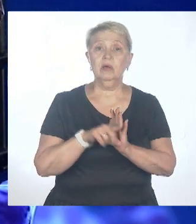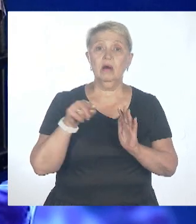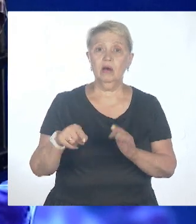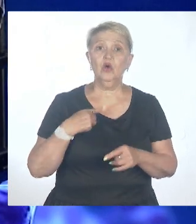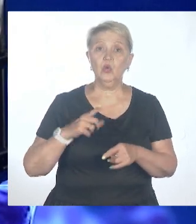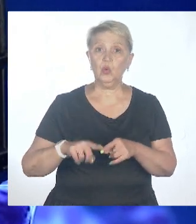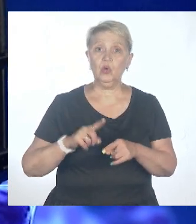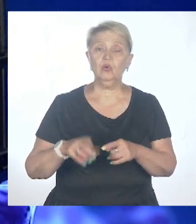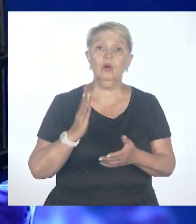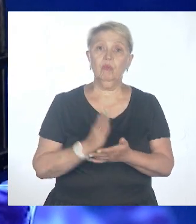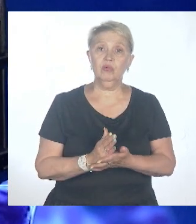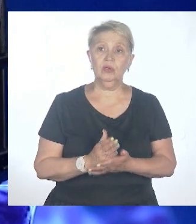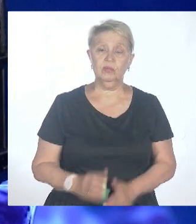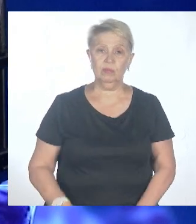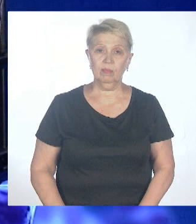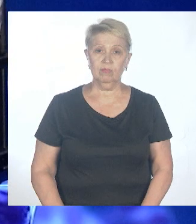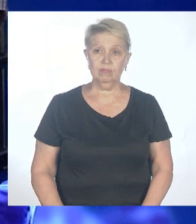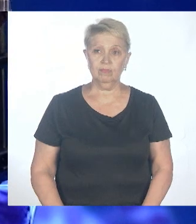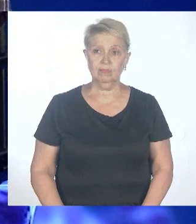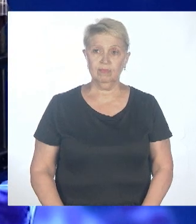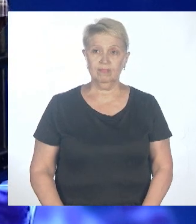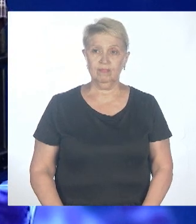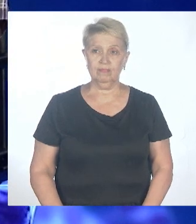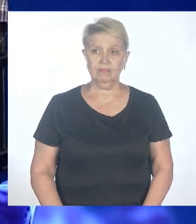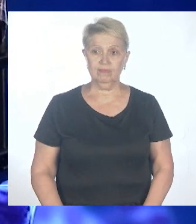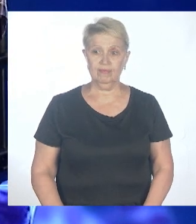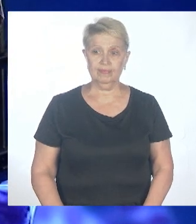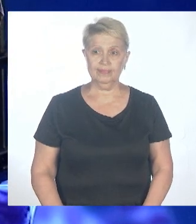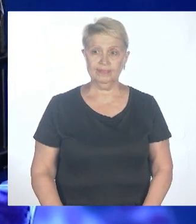уже появиться, то есть, по сути, это концу нашей беседы уже что-то не исключено.